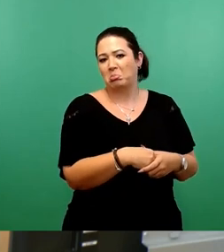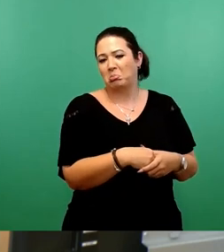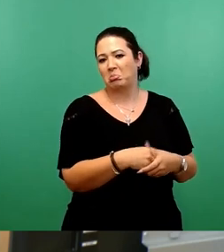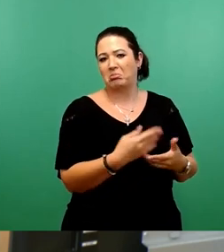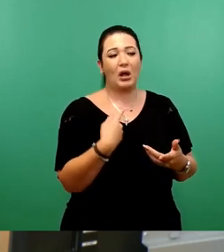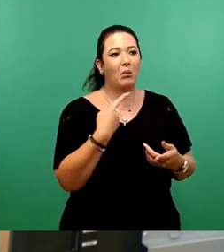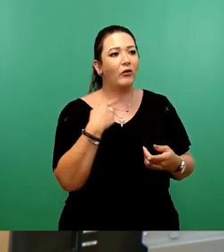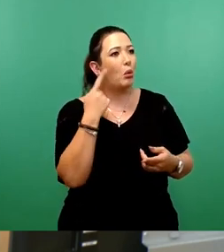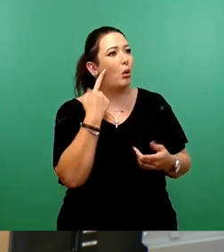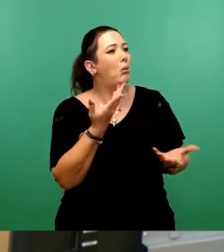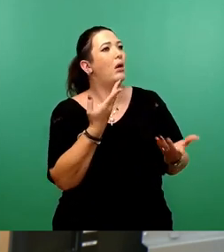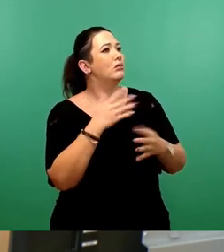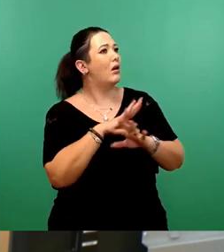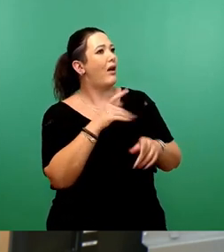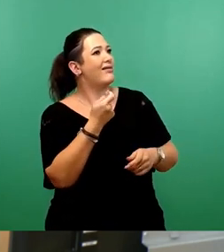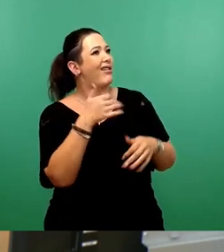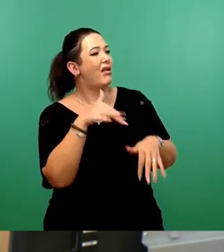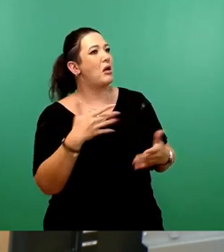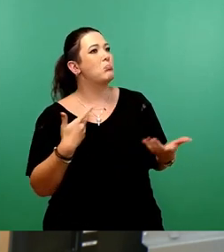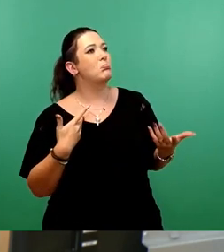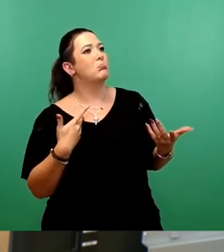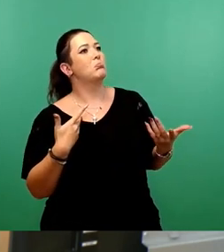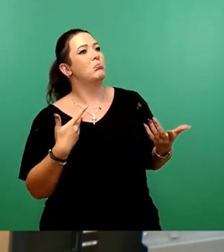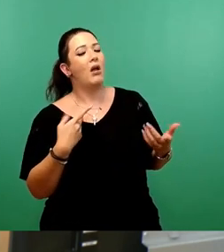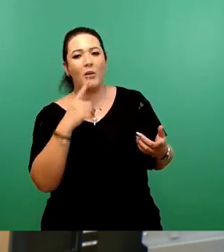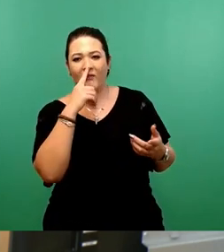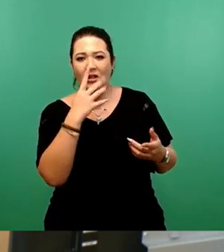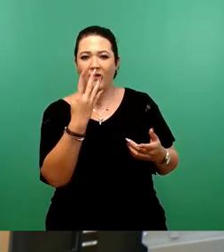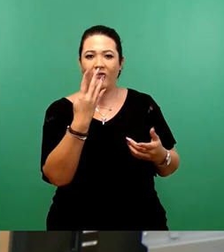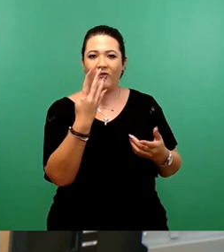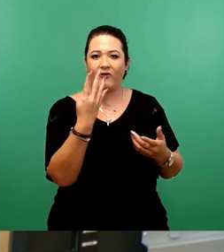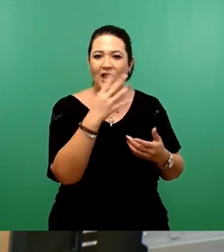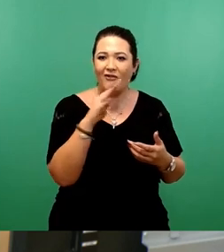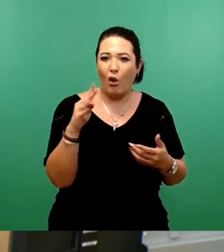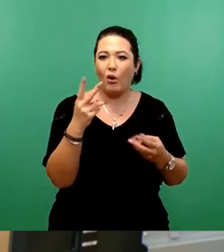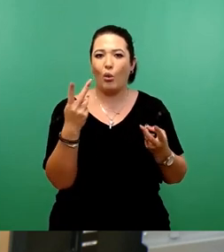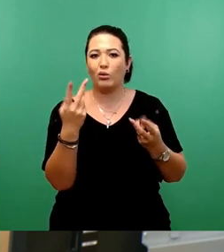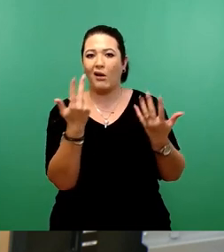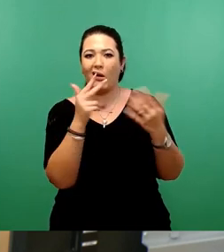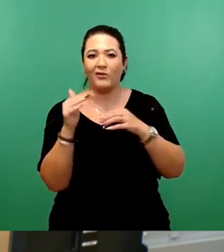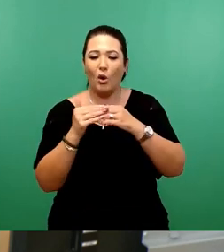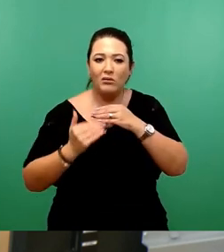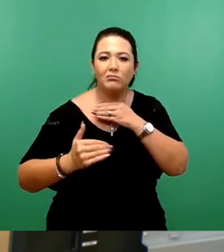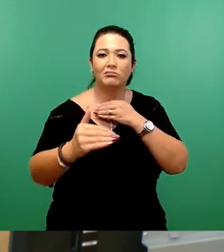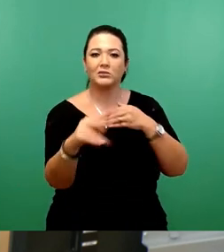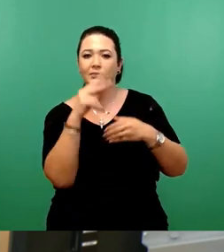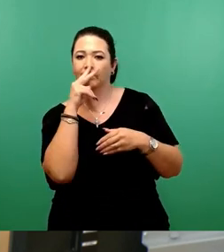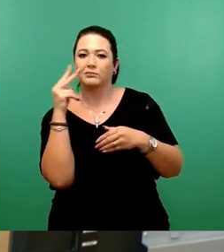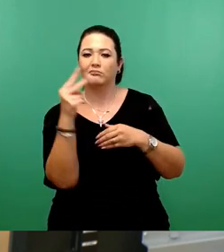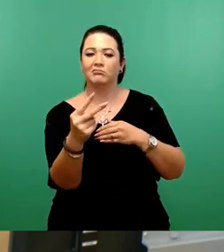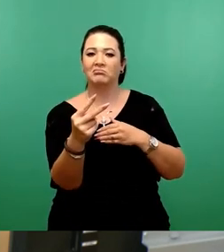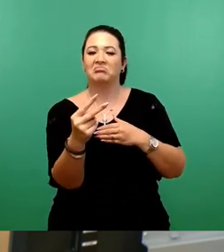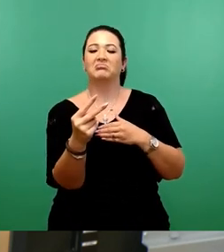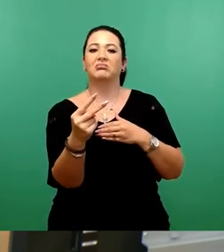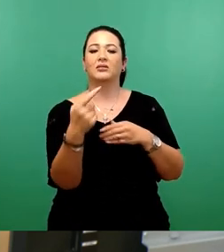So, wenn wir jetzt vier oder acht Wochen nach vorne spulen oder Sie in Ihre Mandatsinfo gucken, wir haben eine Vorlage